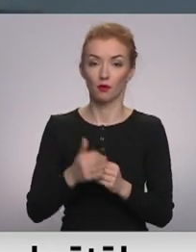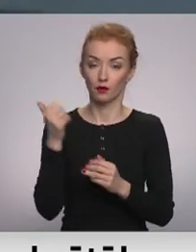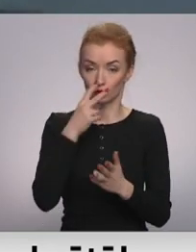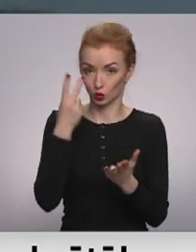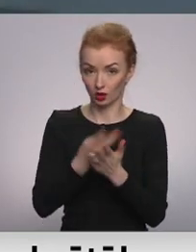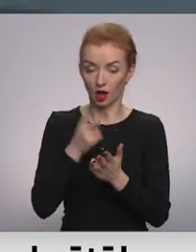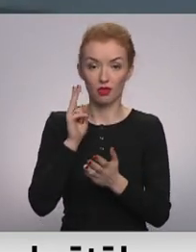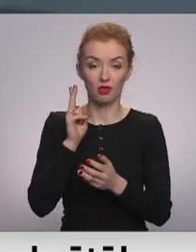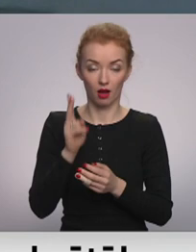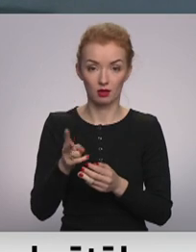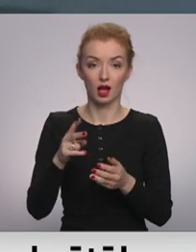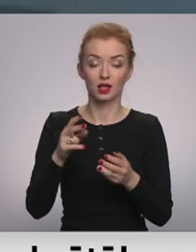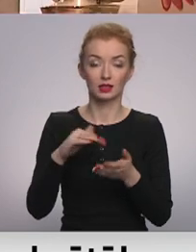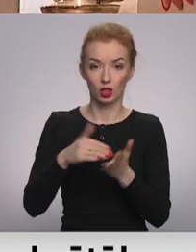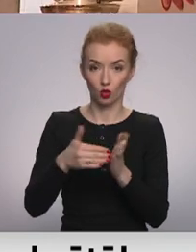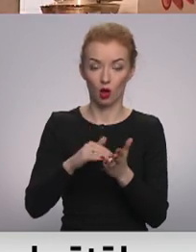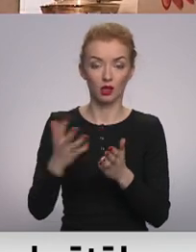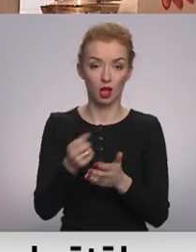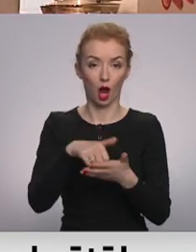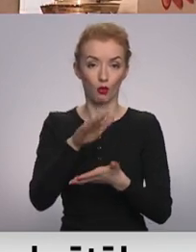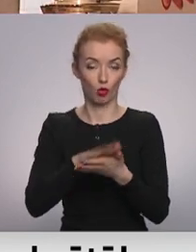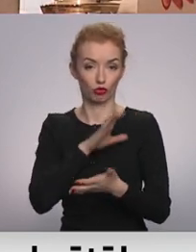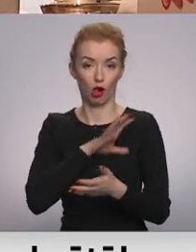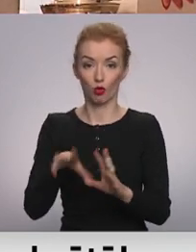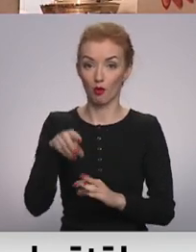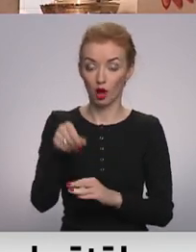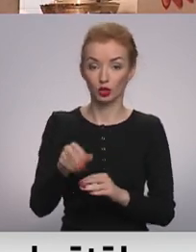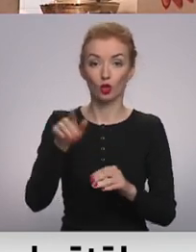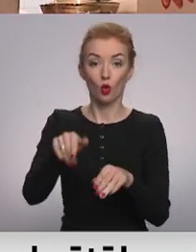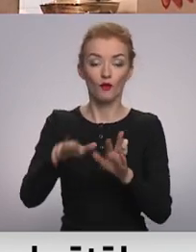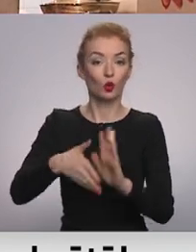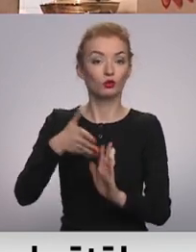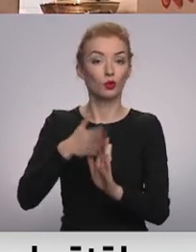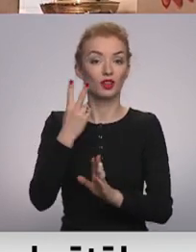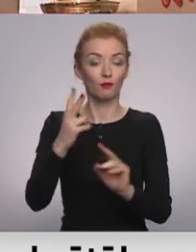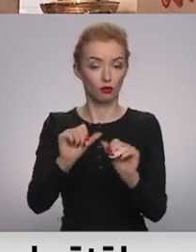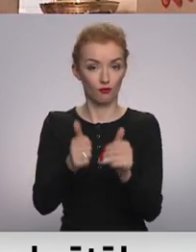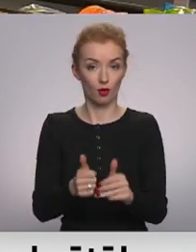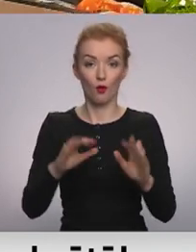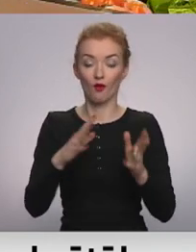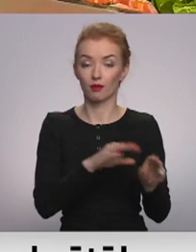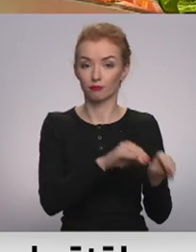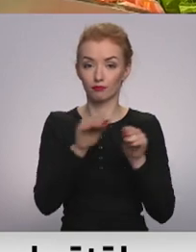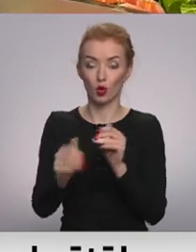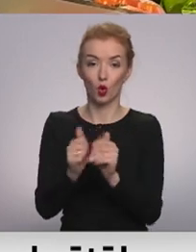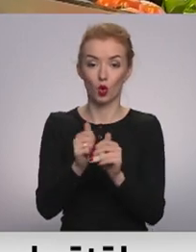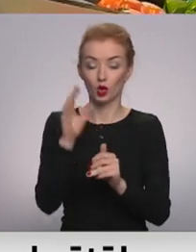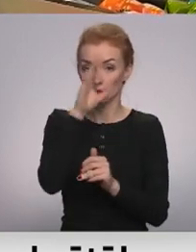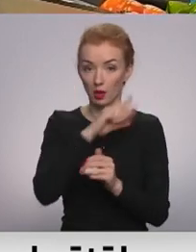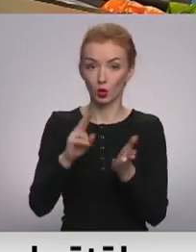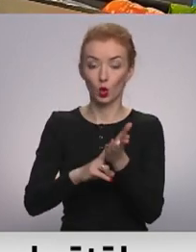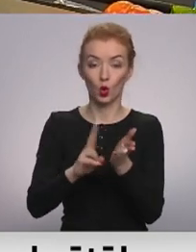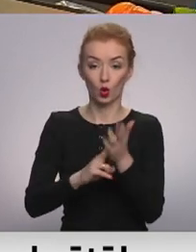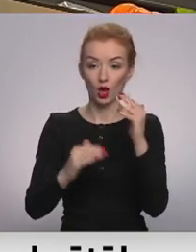situāciju ar ēnu ekonomiku un aplokšņu algu maksāšanu varētu uzlabot divos veidos – vainu ieviest konkurēt spējīgas nodokļu